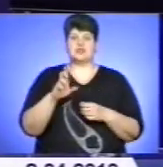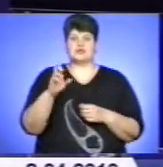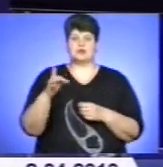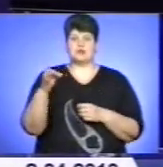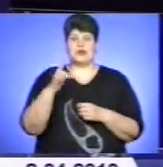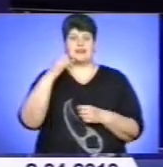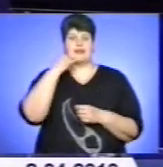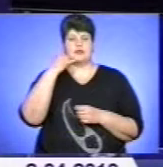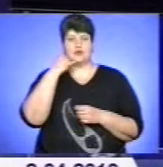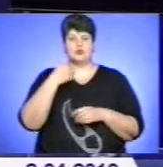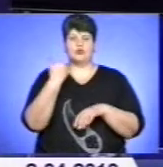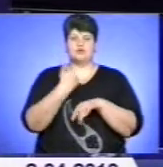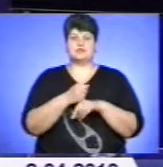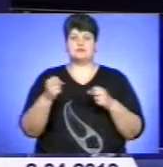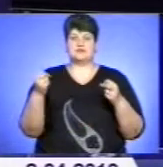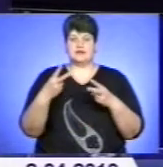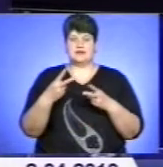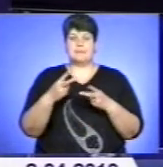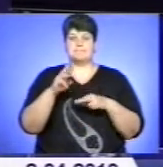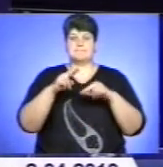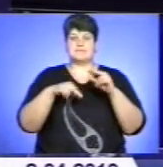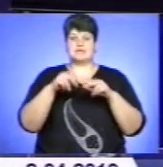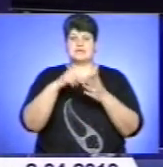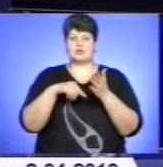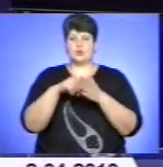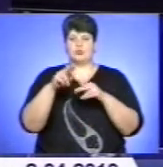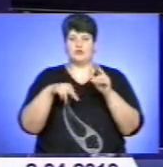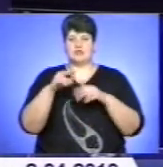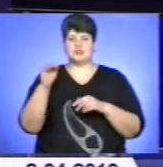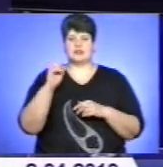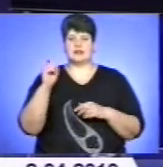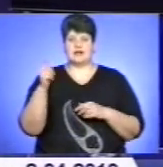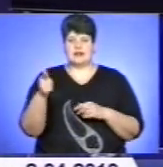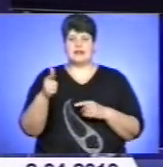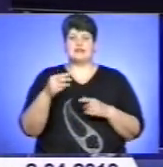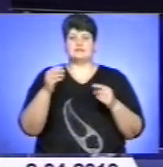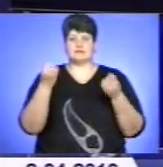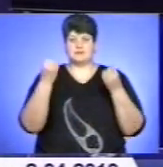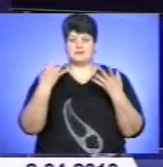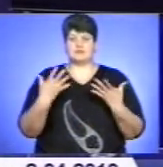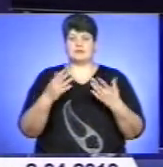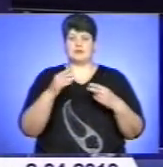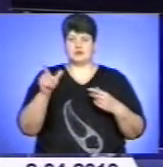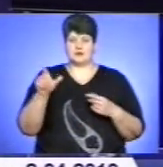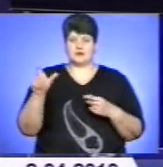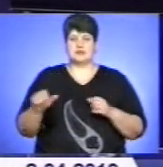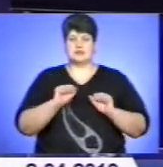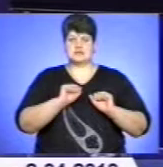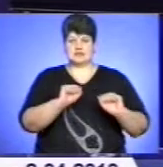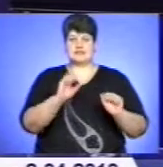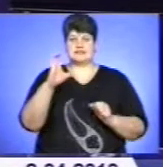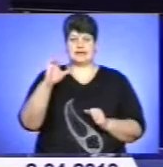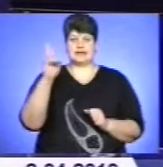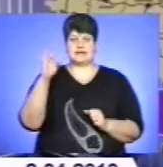Телефоном головний спеціаліст відділу містобудування, архітектури, ЖКГ і цивільного захисту Бережанської райдержадміністрації Сергій